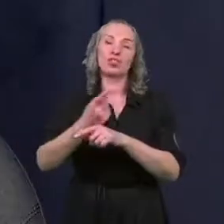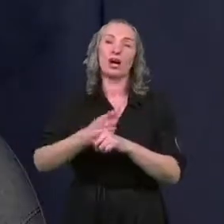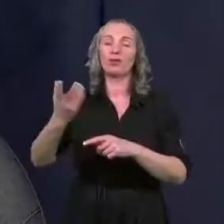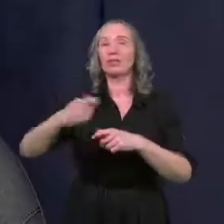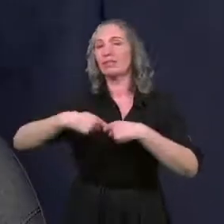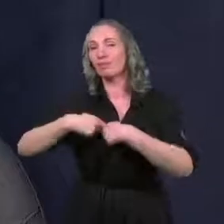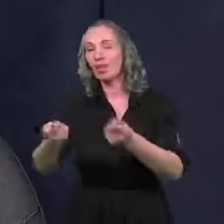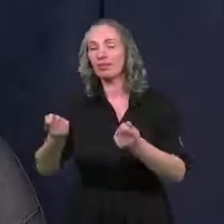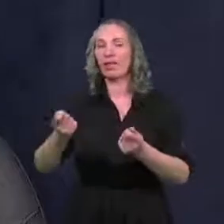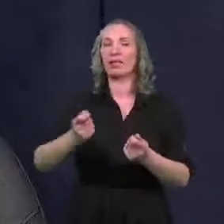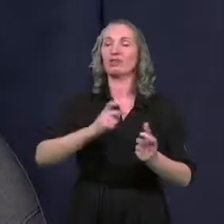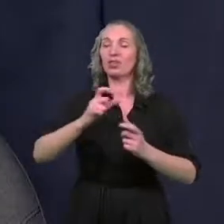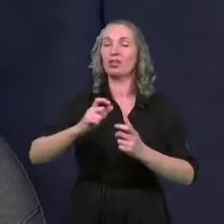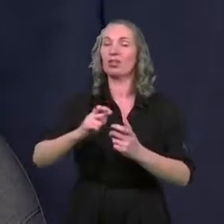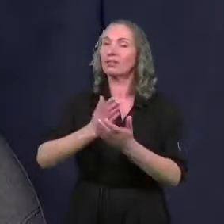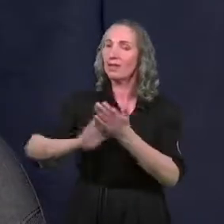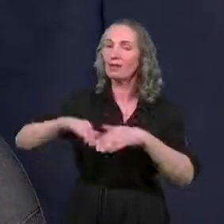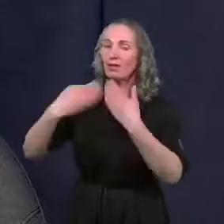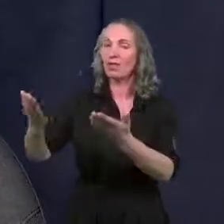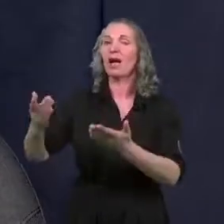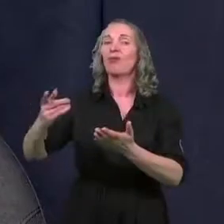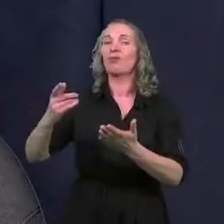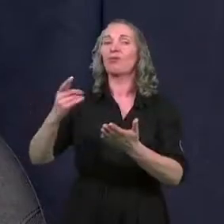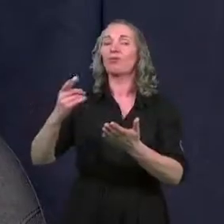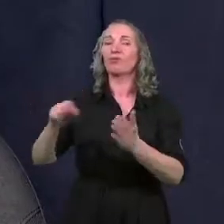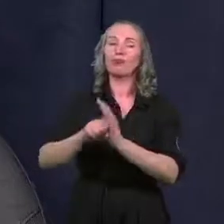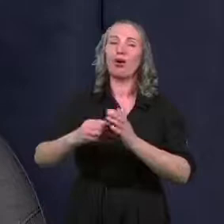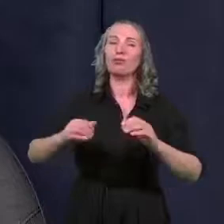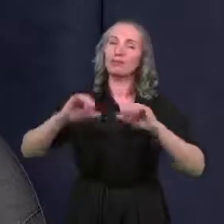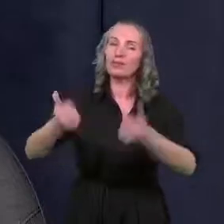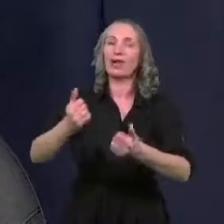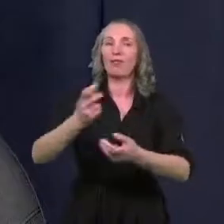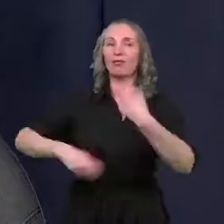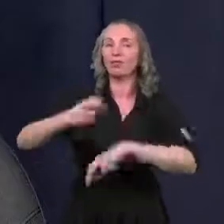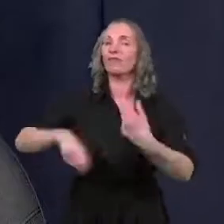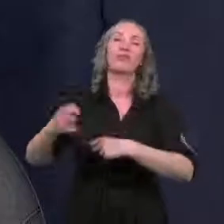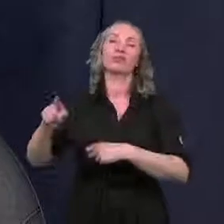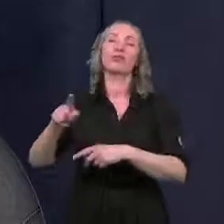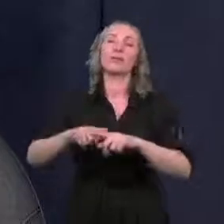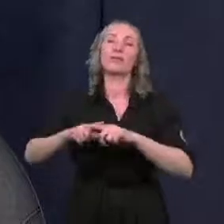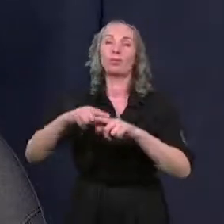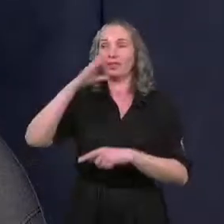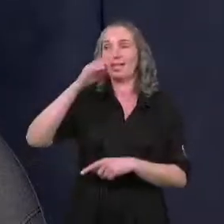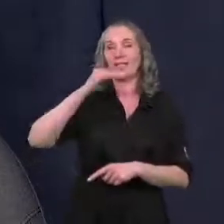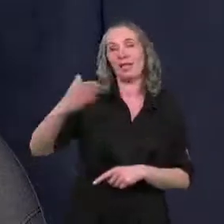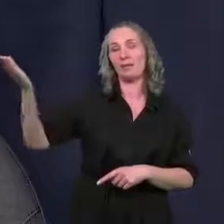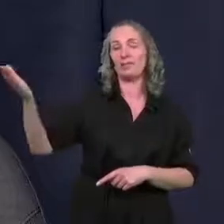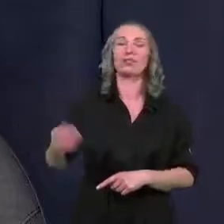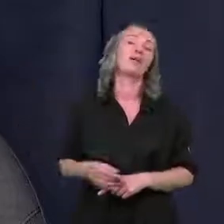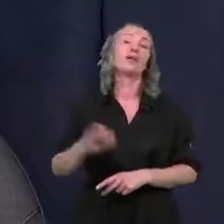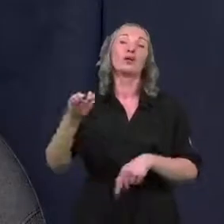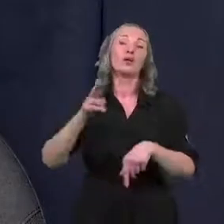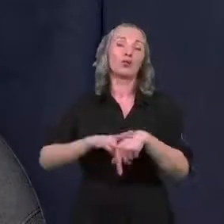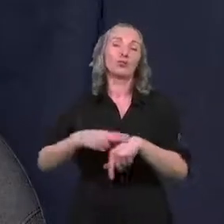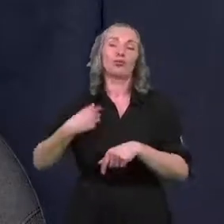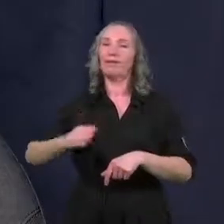sprzedajemy, czy to powiedzmy oddajemy też wieczyste użytkowanie. Mam na myśli tutaj chociażby spółdzielnię Zazamcze, z którą